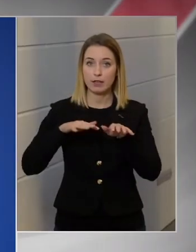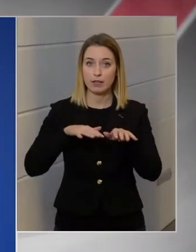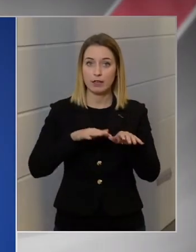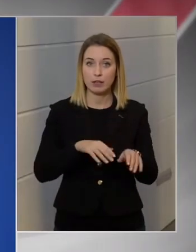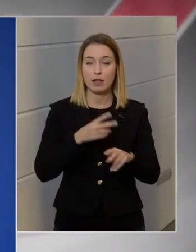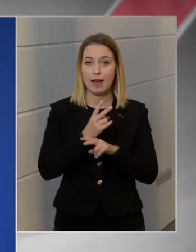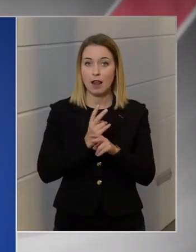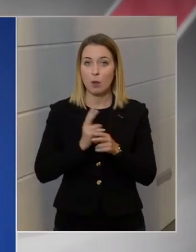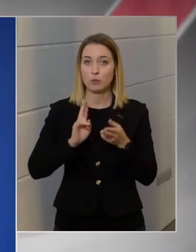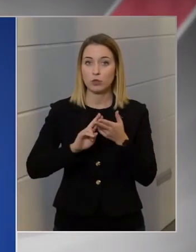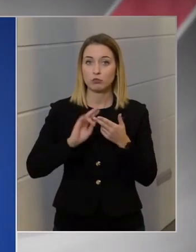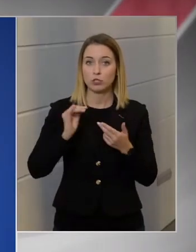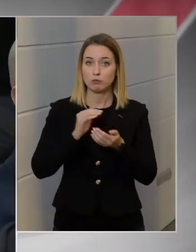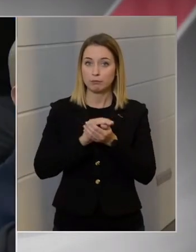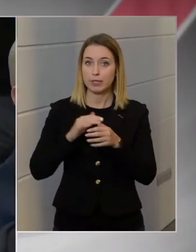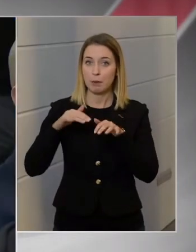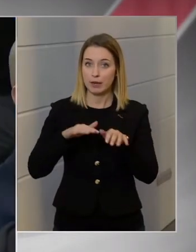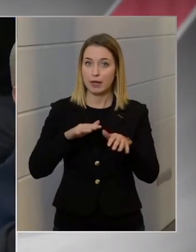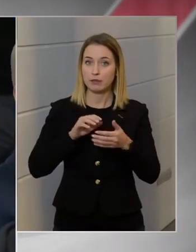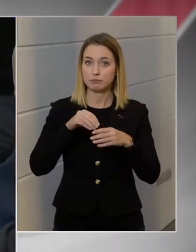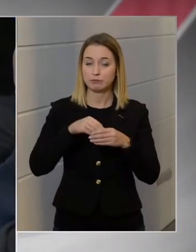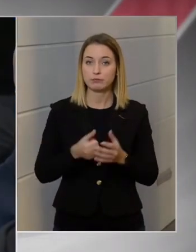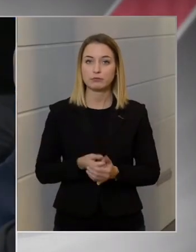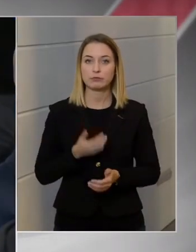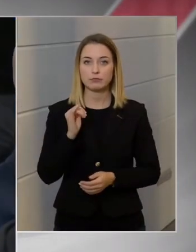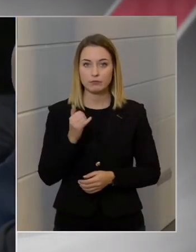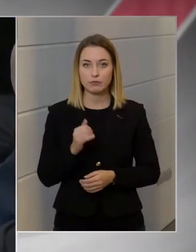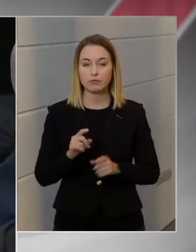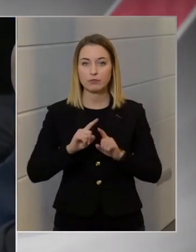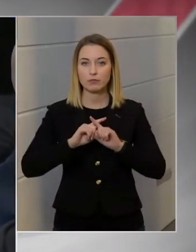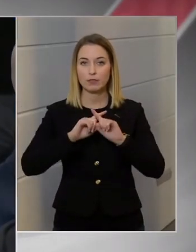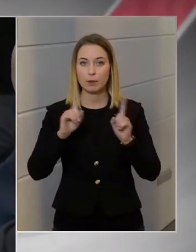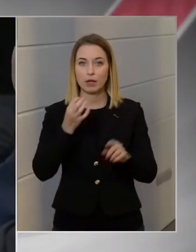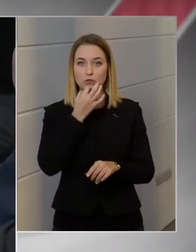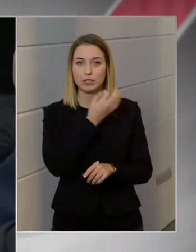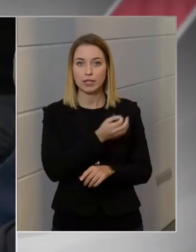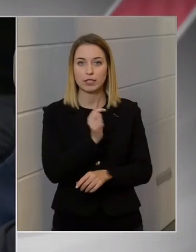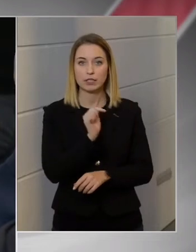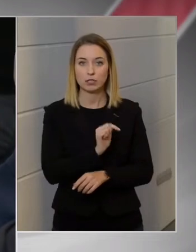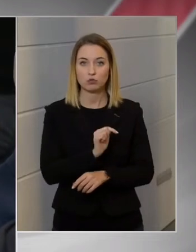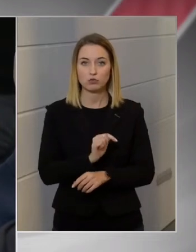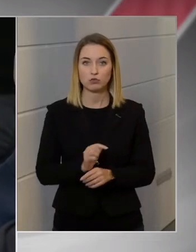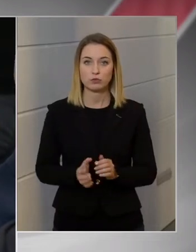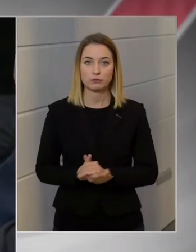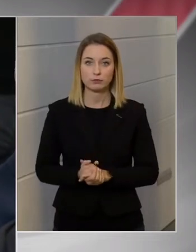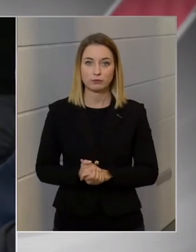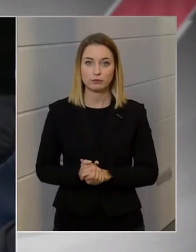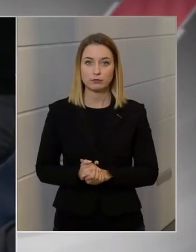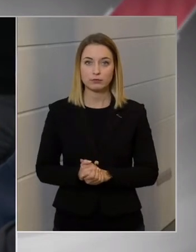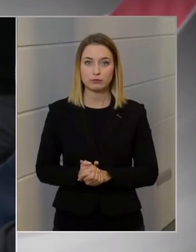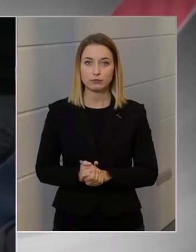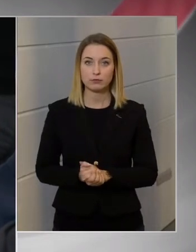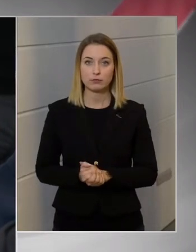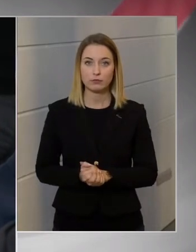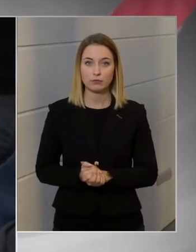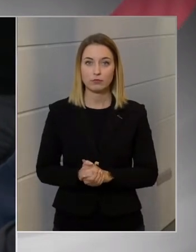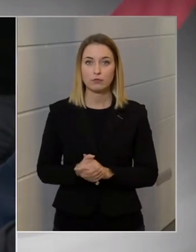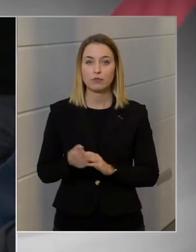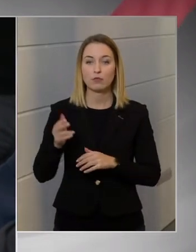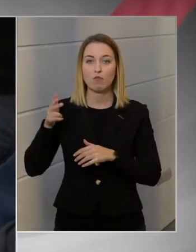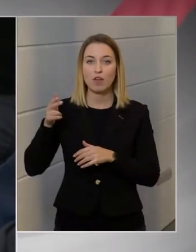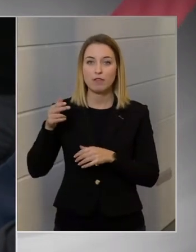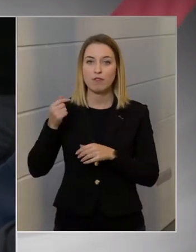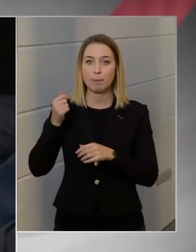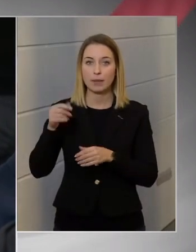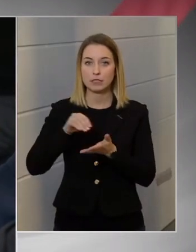állami ünnepségeken is, de egyébként a békemeneten is. Igen, egy másik kérdés, itt a terve van véve a fegyverpénz